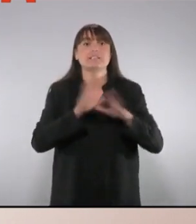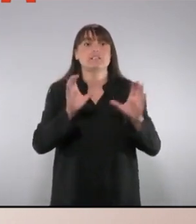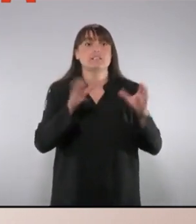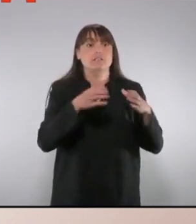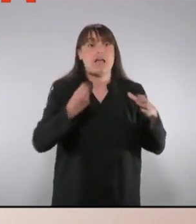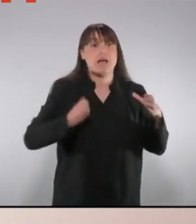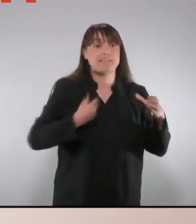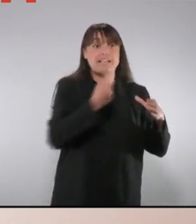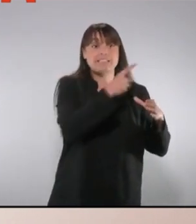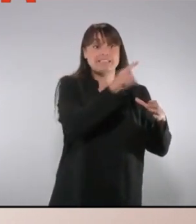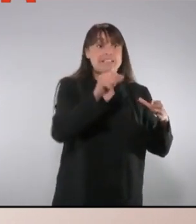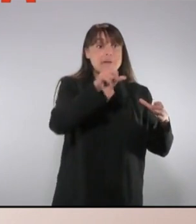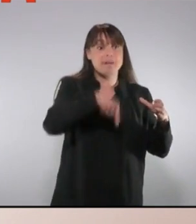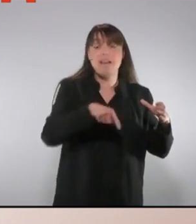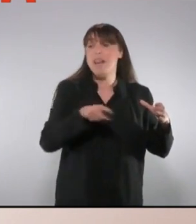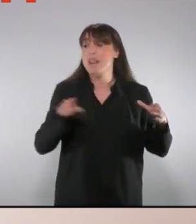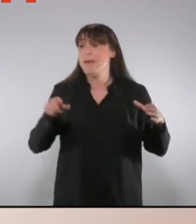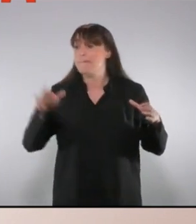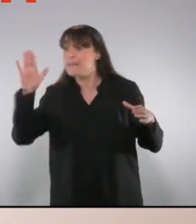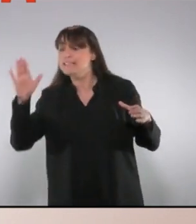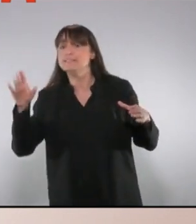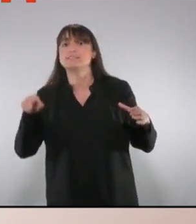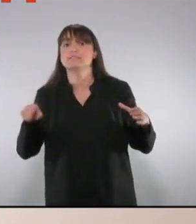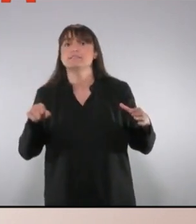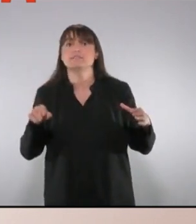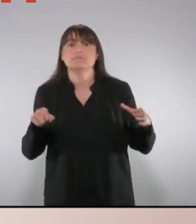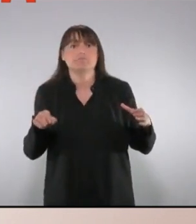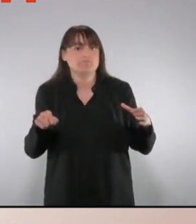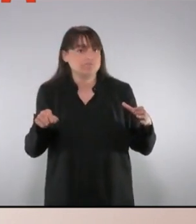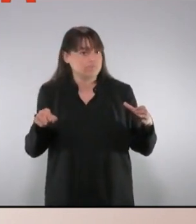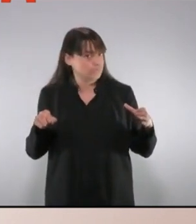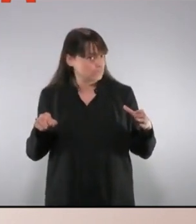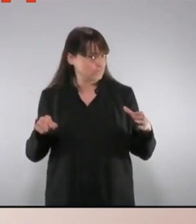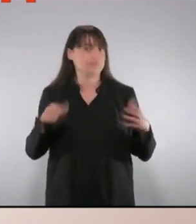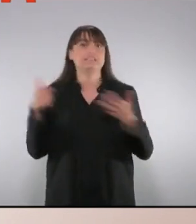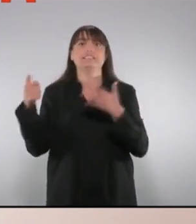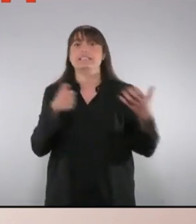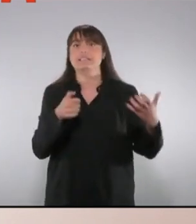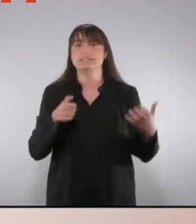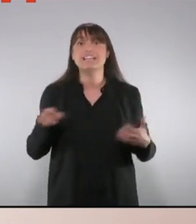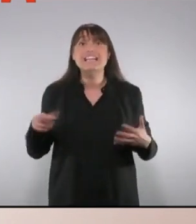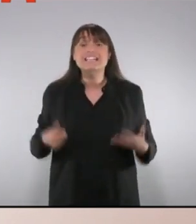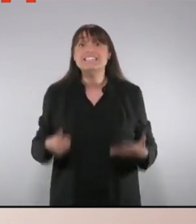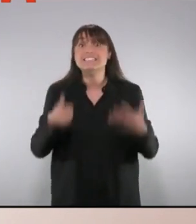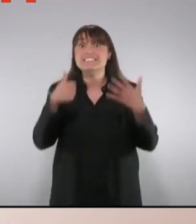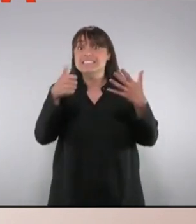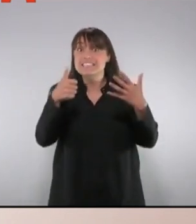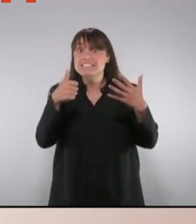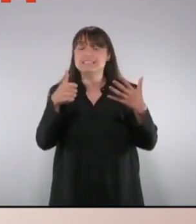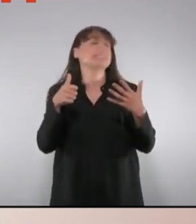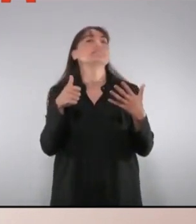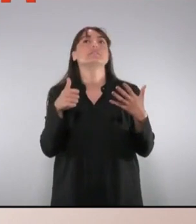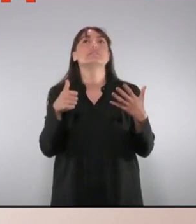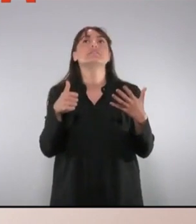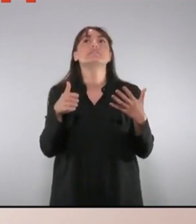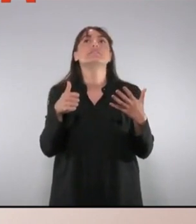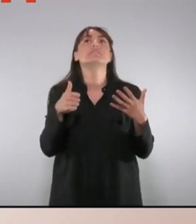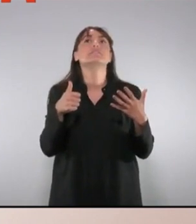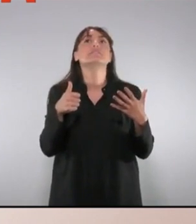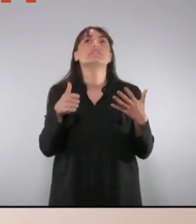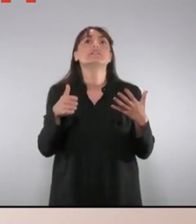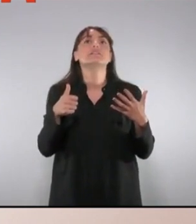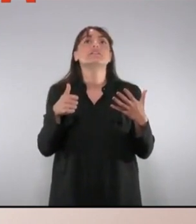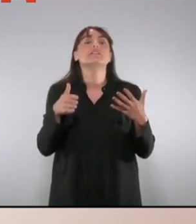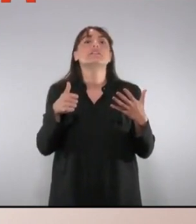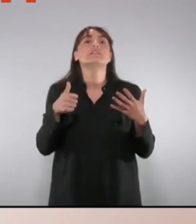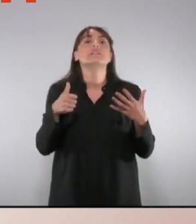no arriben als 200 o estan al voltant dels 200. Saben què passa amb aquests 6 estats? que jo crec que no és casualitat, però són els 6 estats amb el